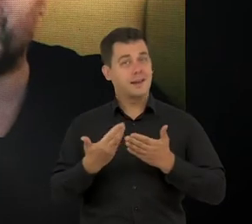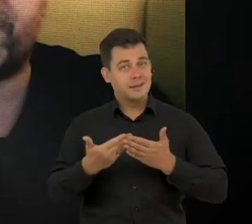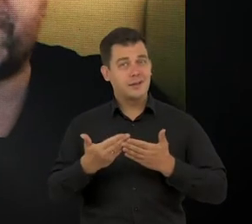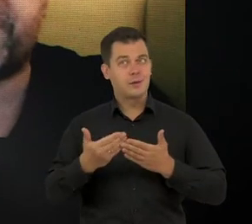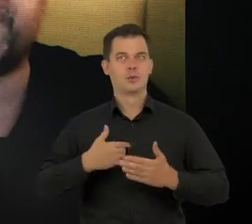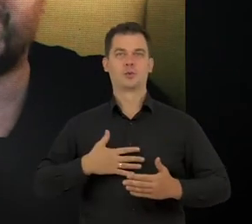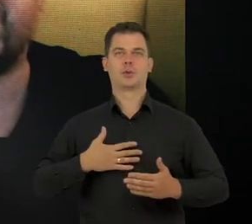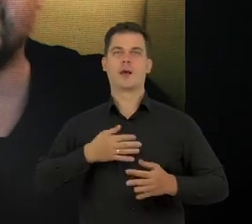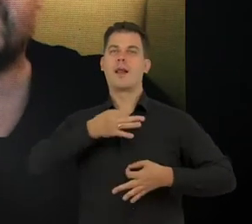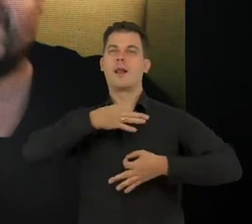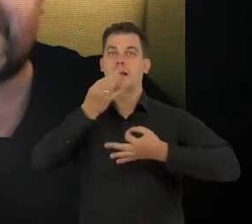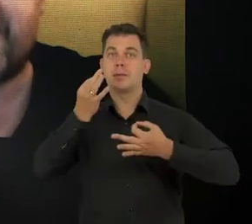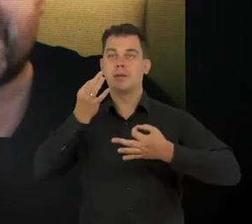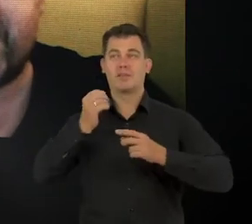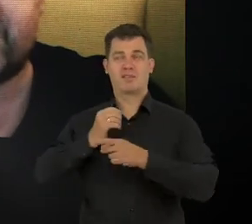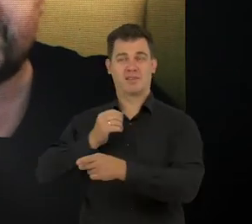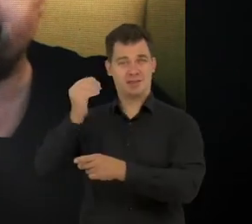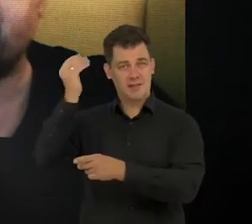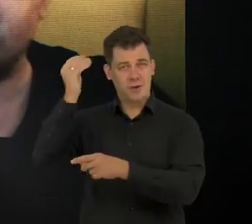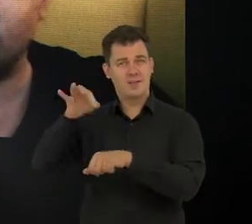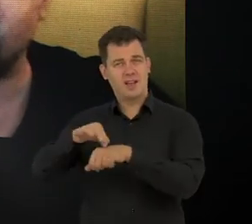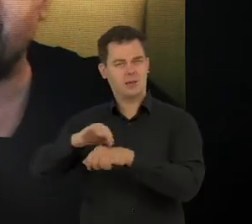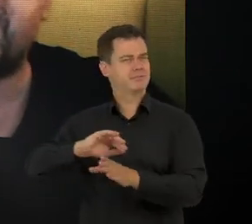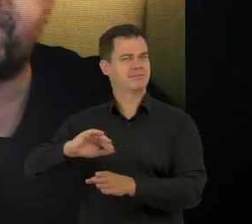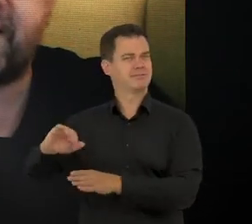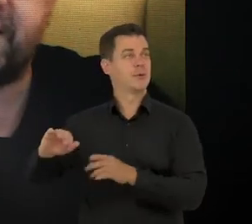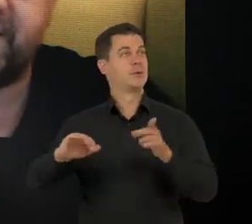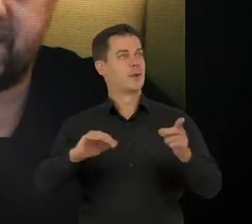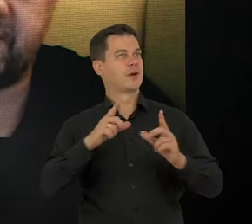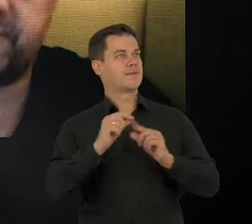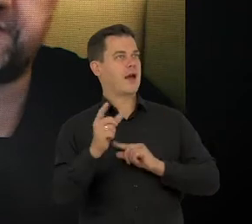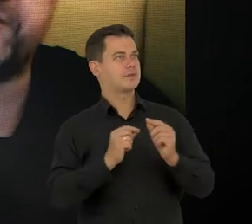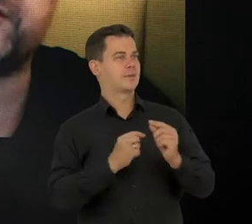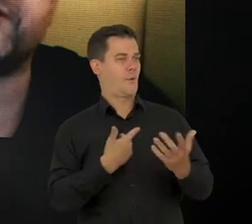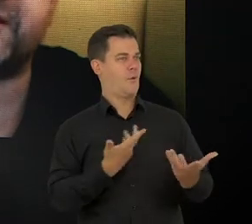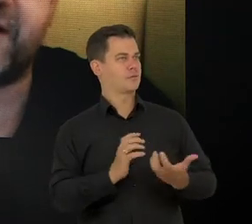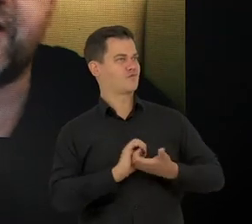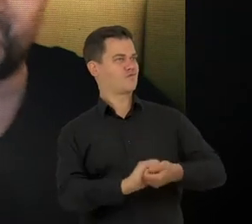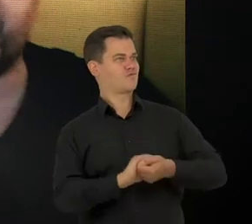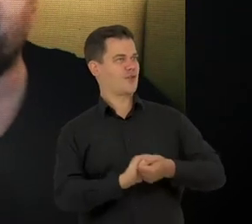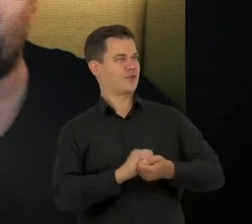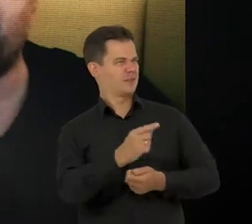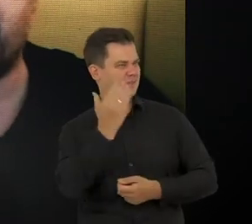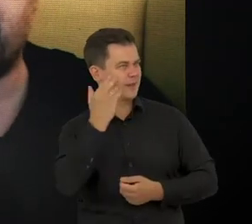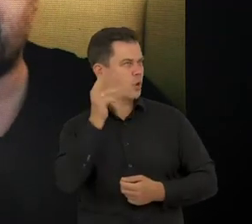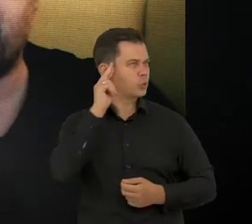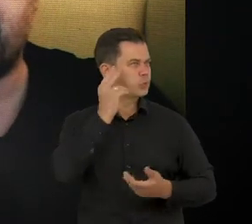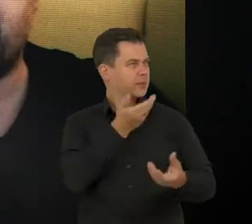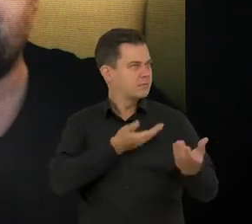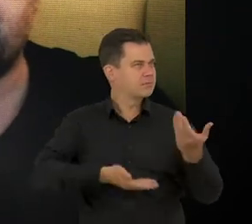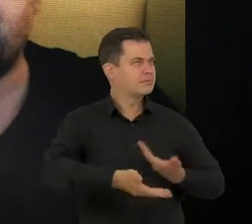relacji, poczuciu bezpieczeństwa, celebryci dają i zaufanie i przez tą bliską relację powodują